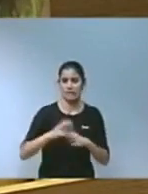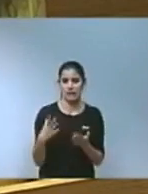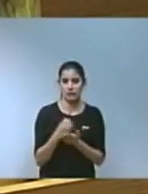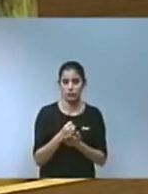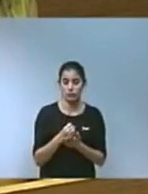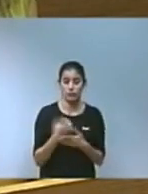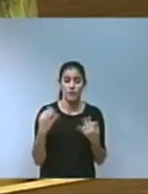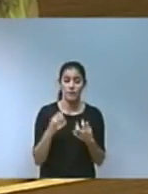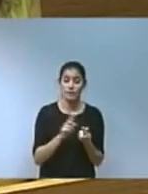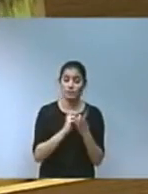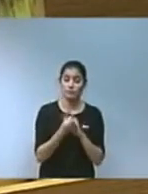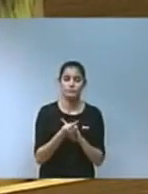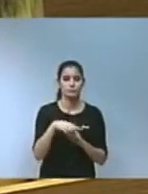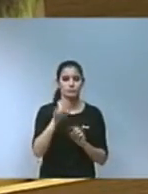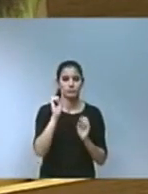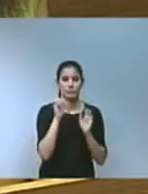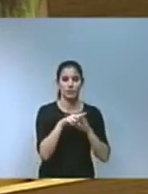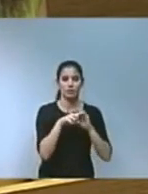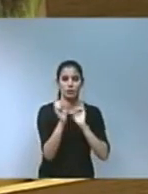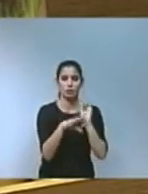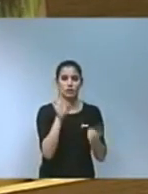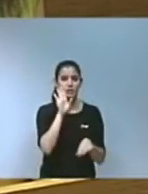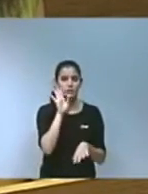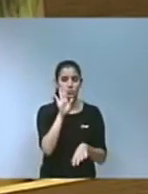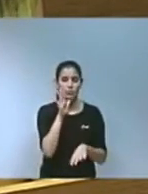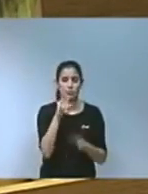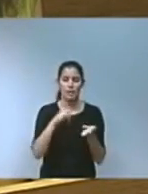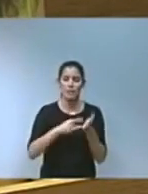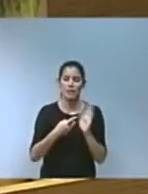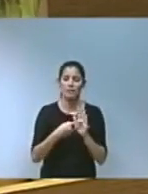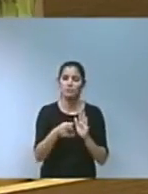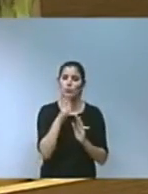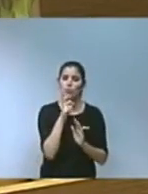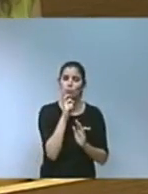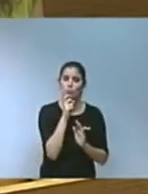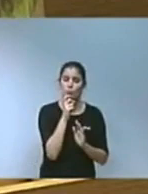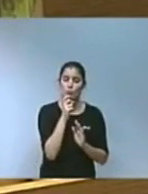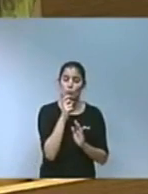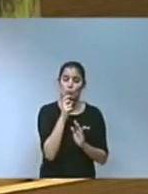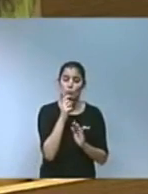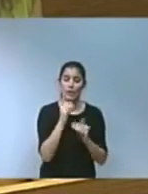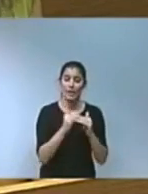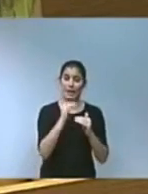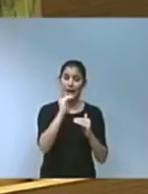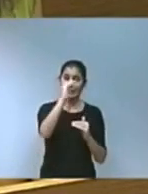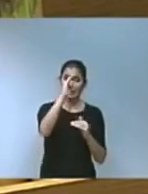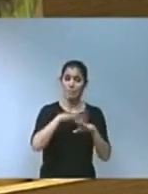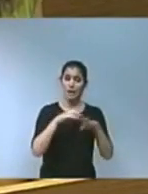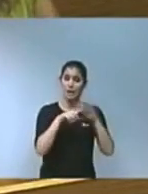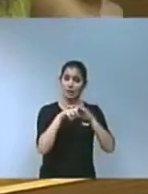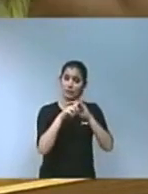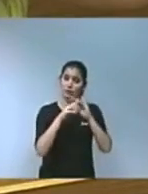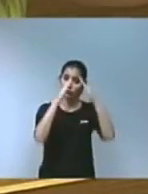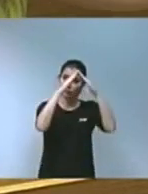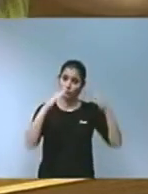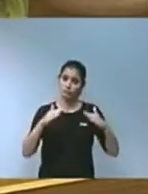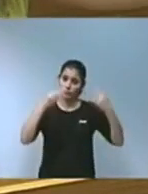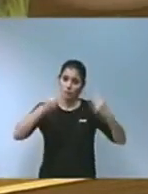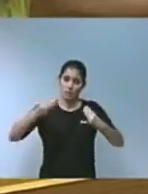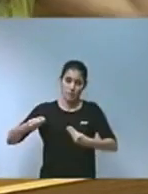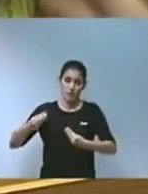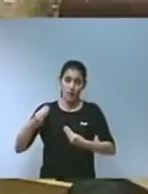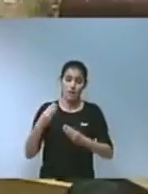gestió de residus cap a mecanismes on sigui prevalent en tot cas la jerarquia de gestió de residus, reducció,